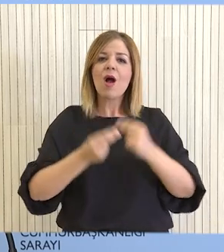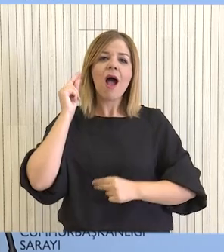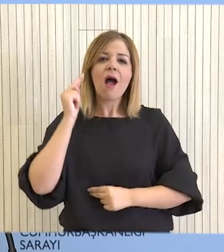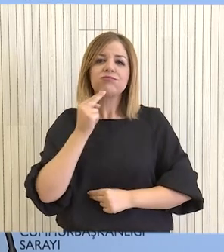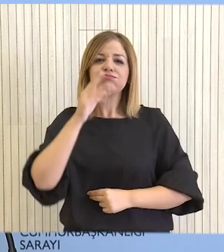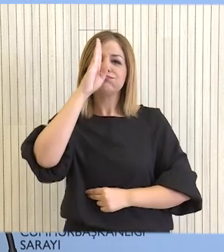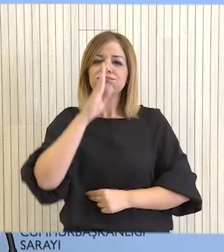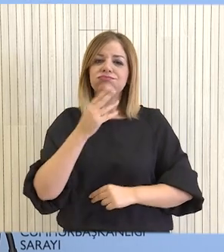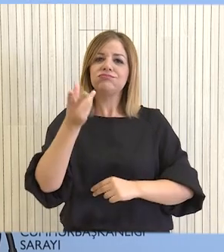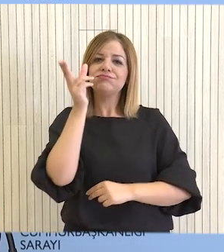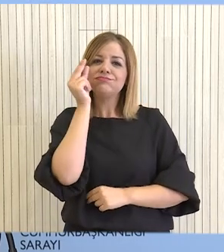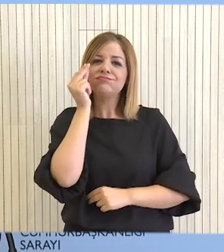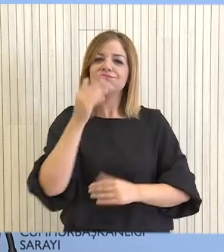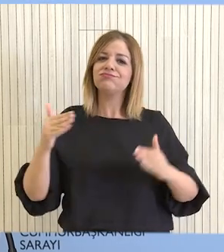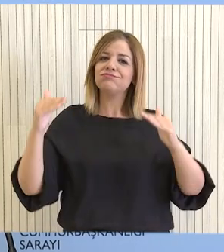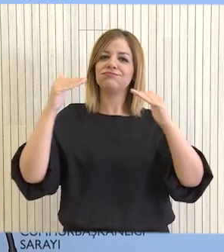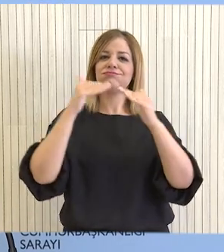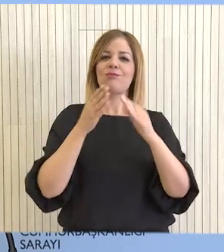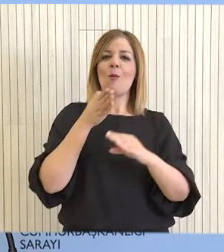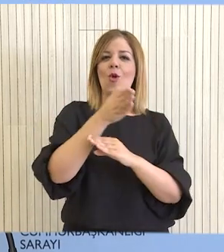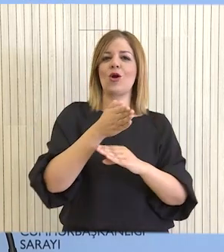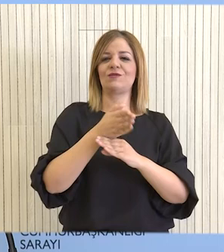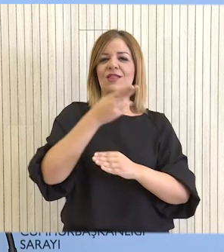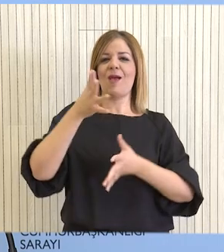ακοής να παρακολουθούν ως ισότιμα μέλη της κοινωνίας μας.